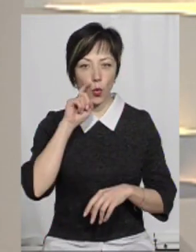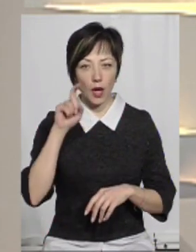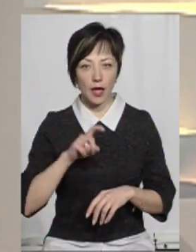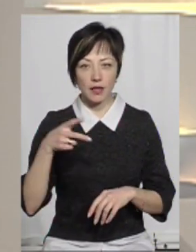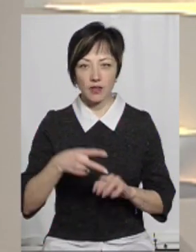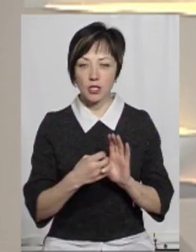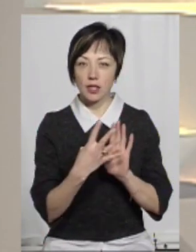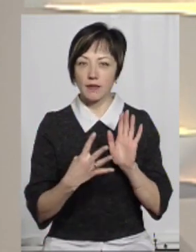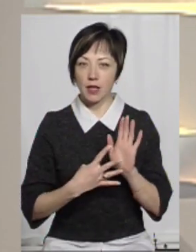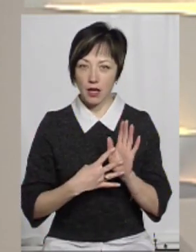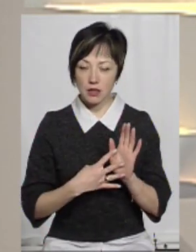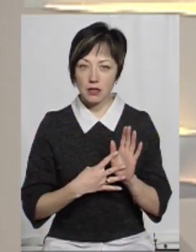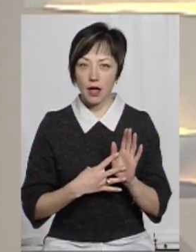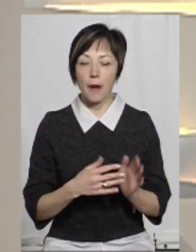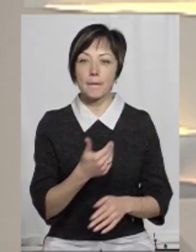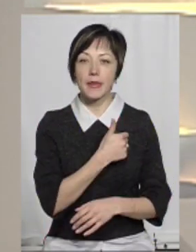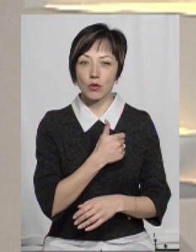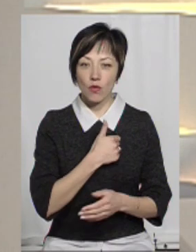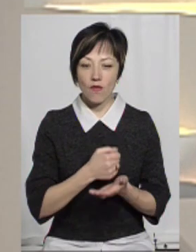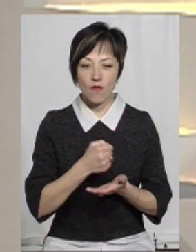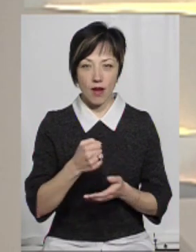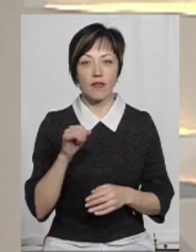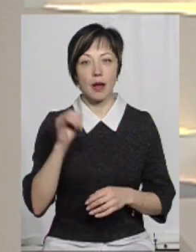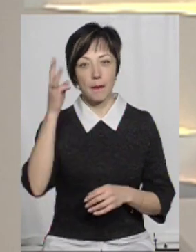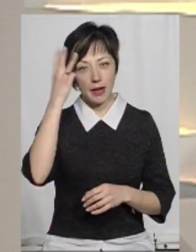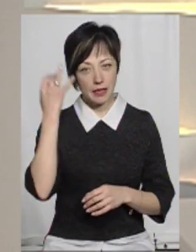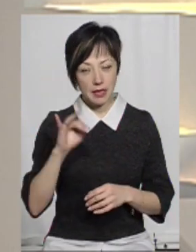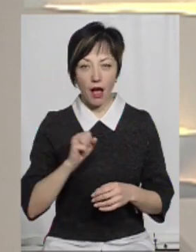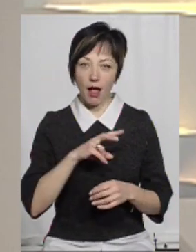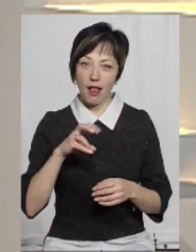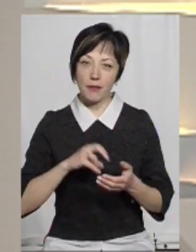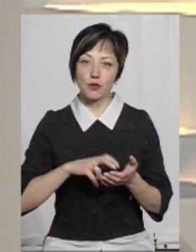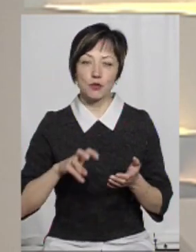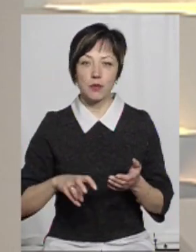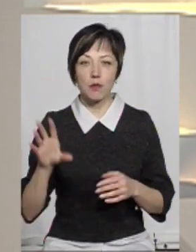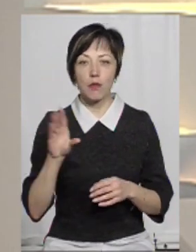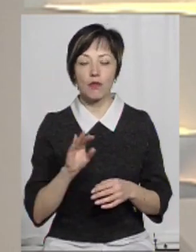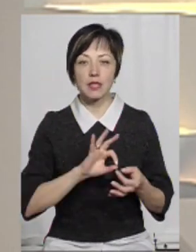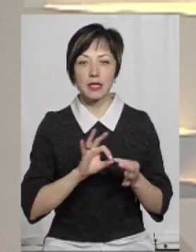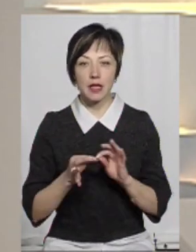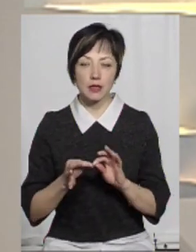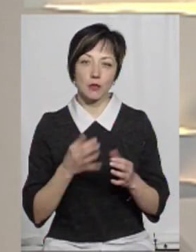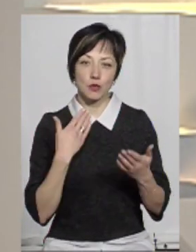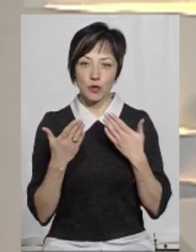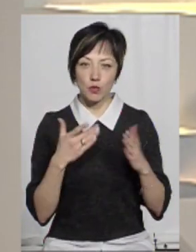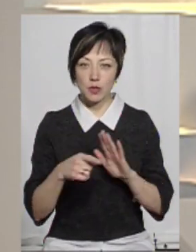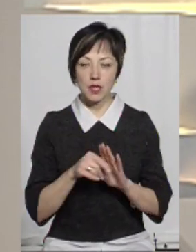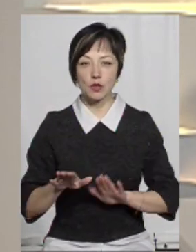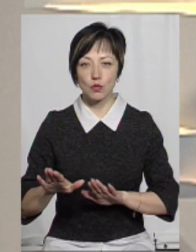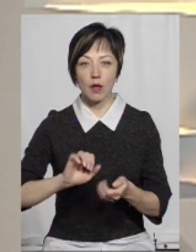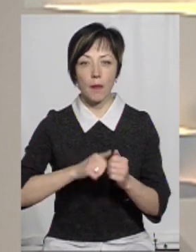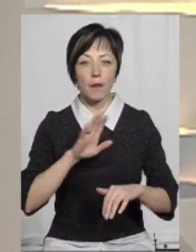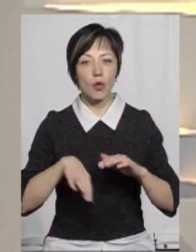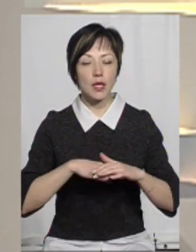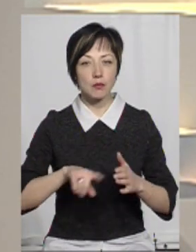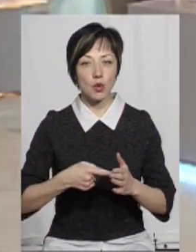2019, претендував на нього і Хмельницький, проте поступився. Про все детальніше поспілкуємось із заступником